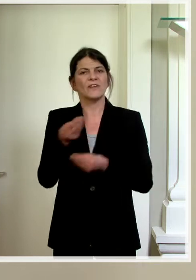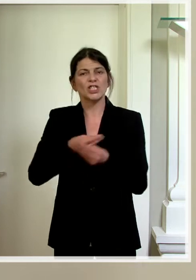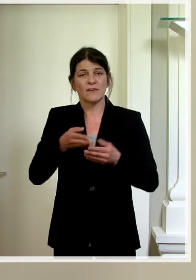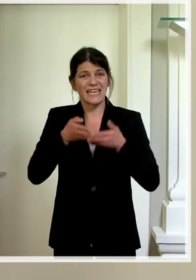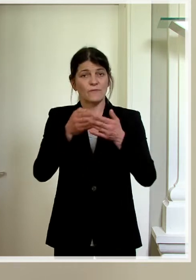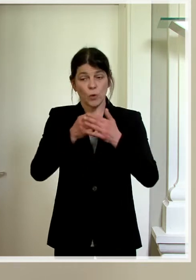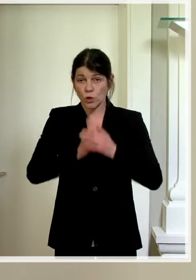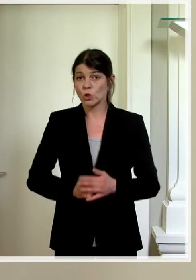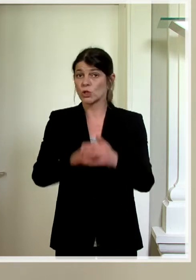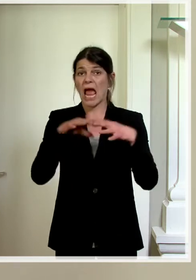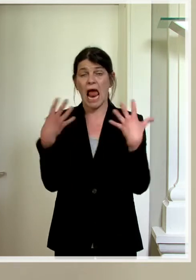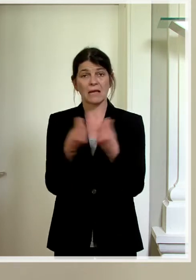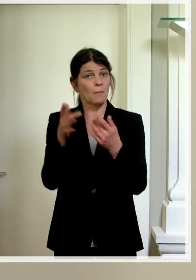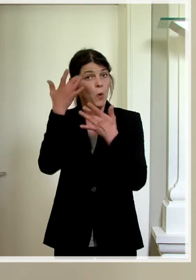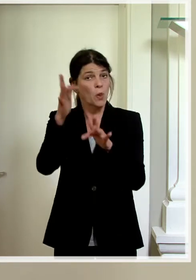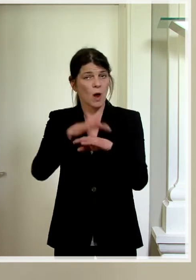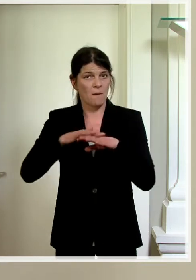Unterstützung allgemein im Kulturbereich.